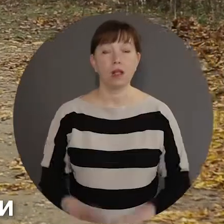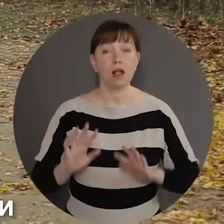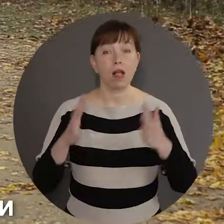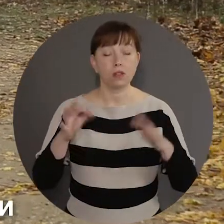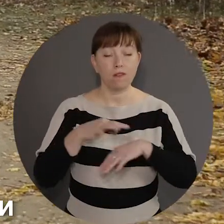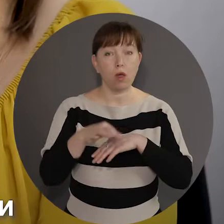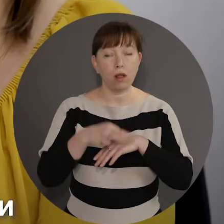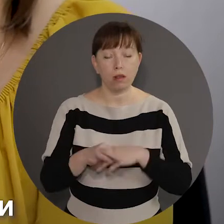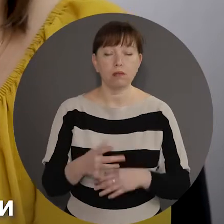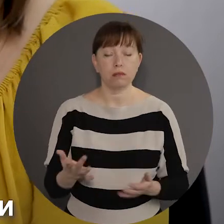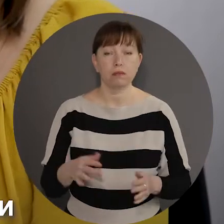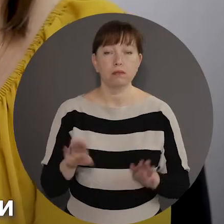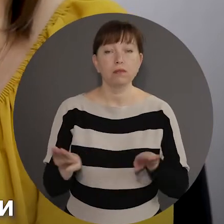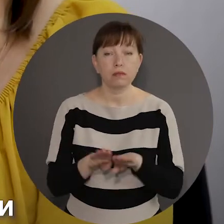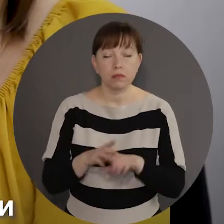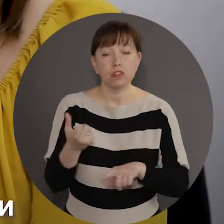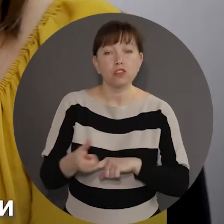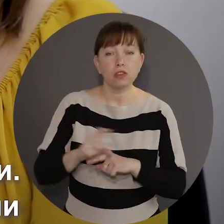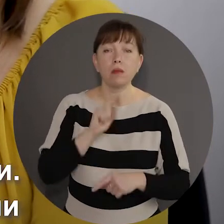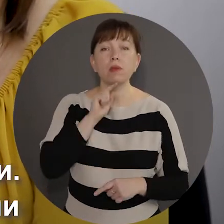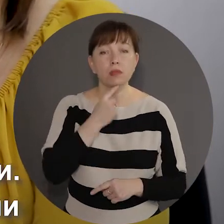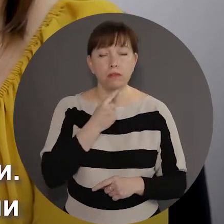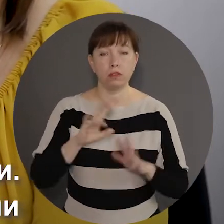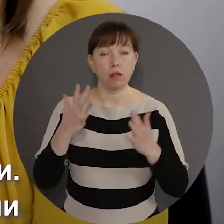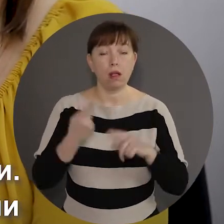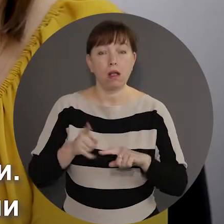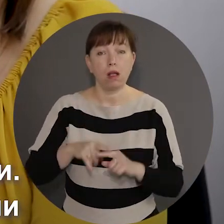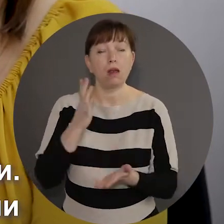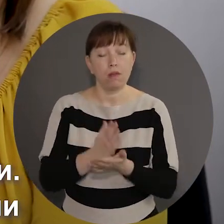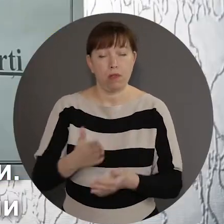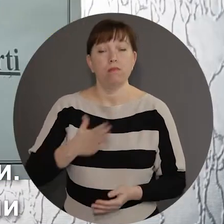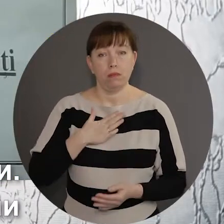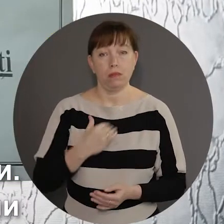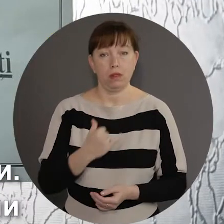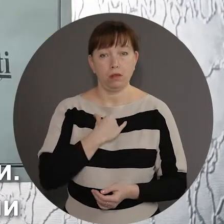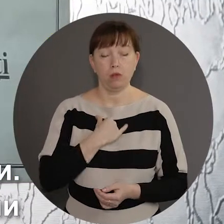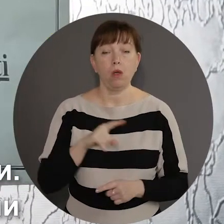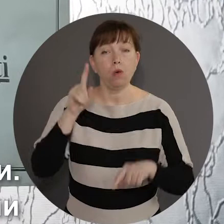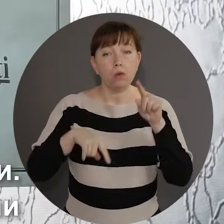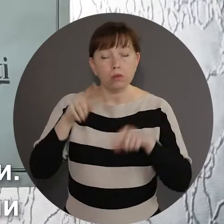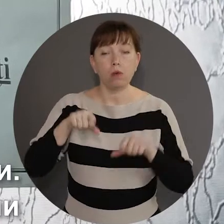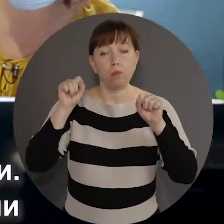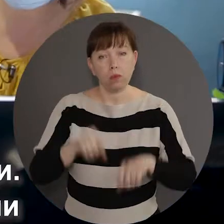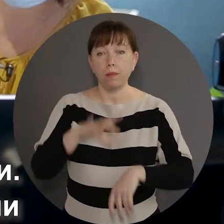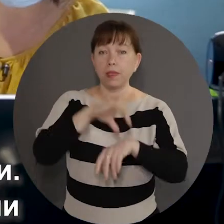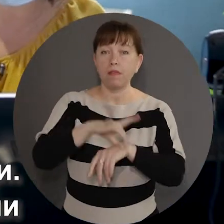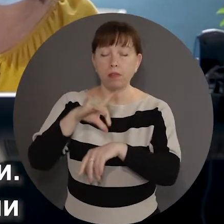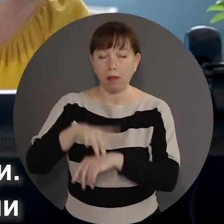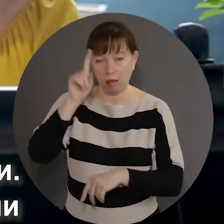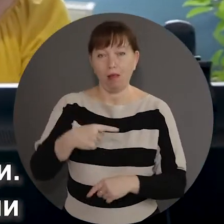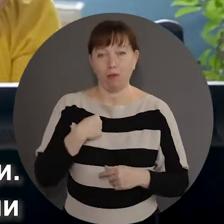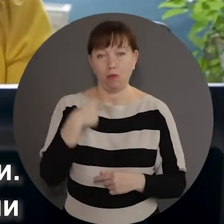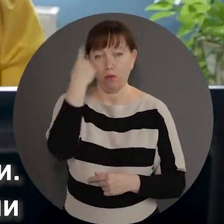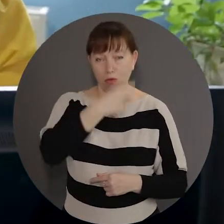Cazurile de violență violență cred că sunt cele mai dificile cazuri pe care le avem noi în asistența socială. Uneori le putem identifica chiar